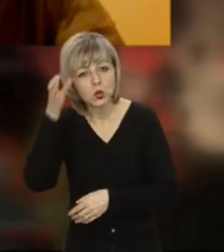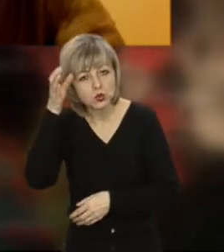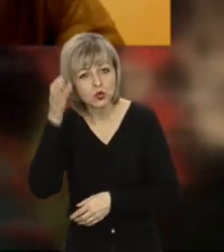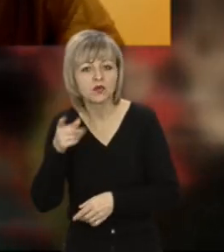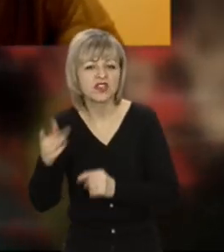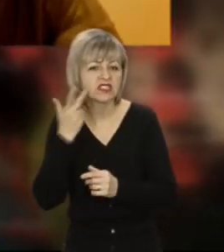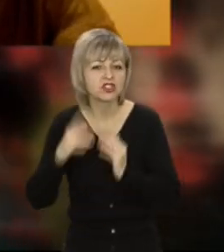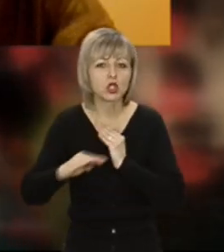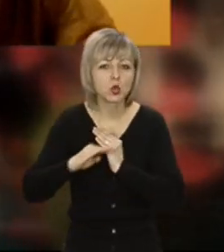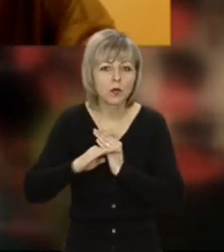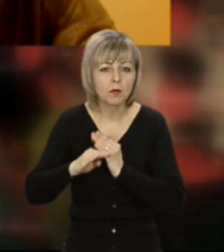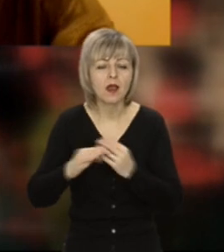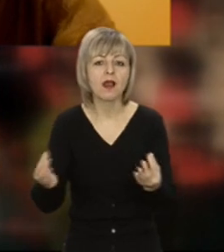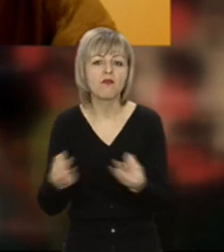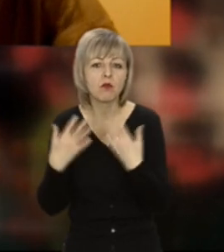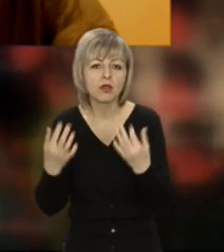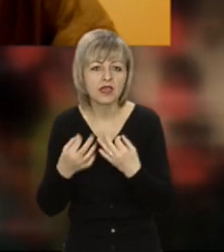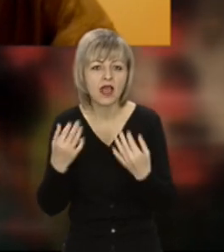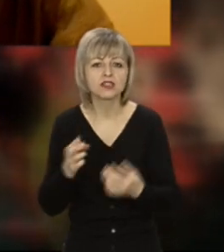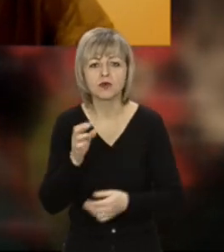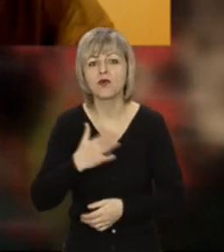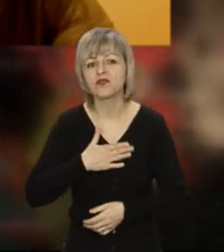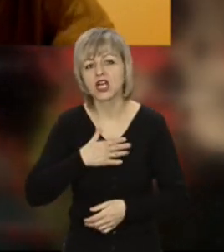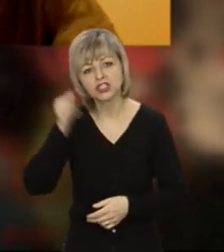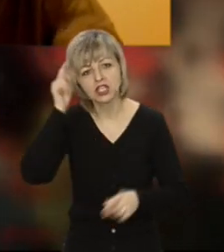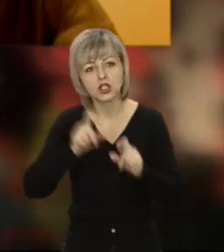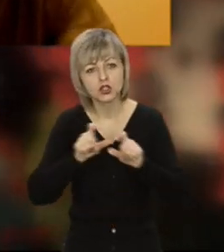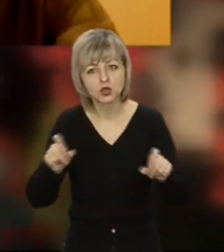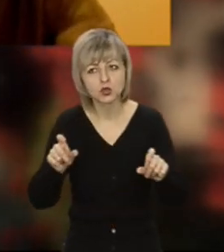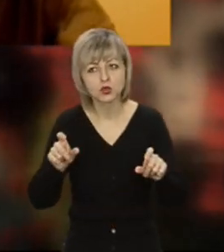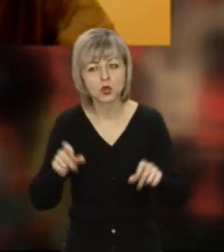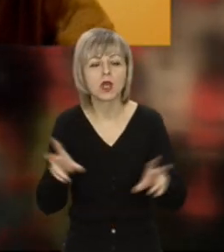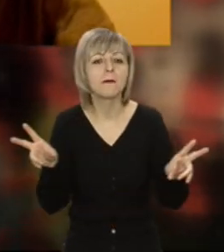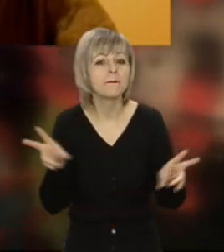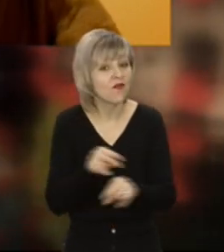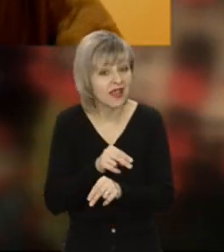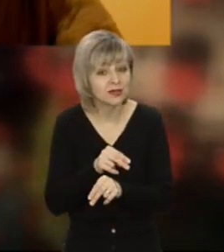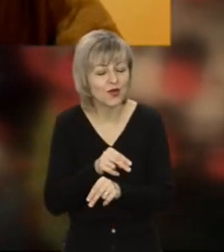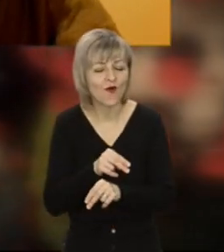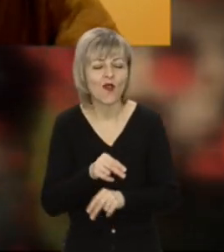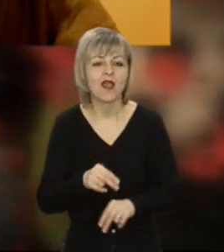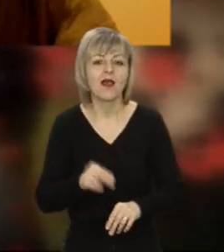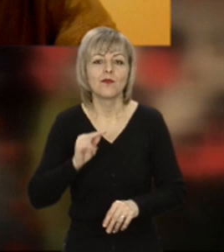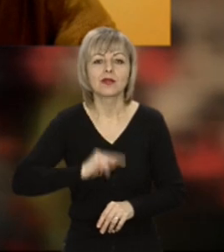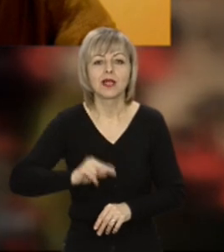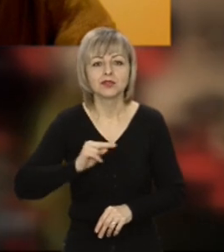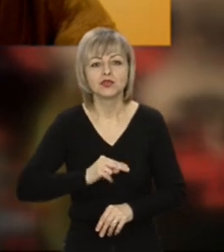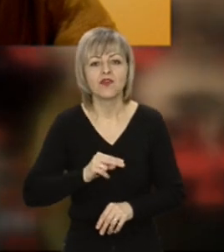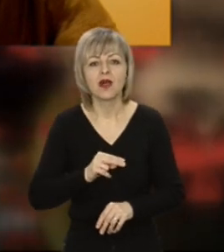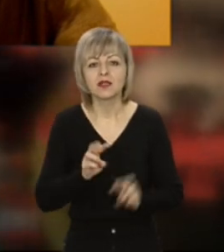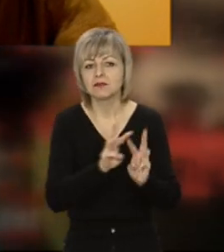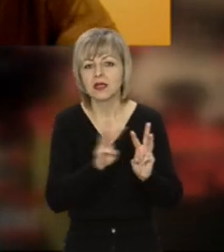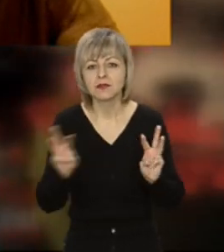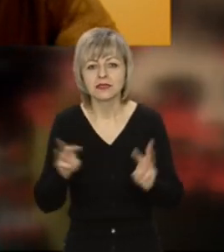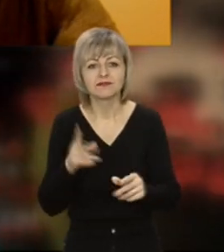допомагав, він пояснював, так як в нашій школі. Нашій школі якраз повезло. Працювали на платформі